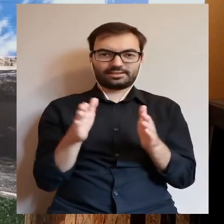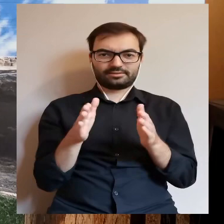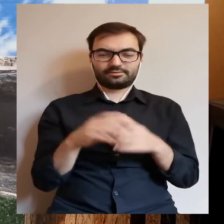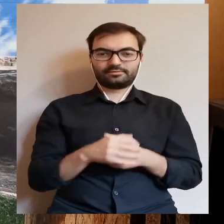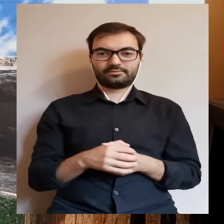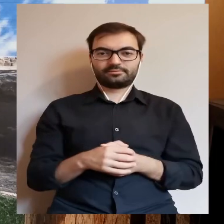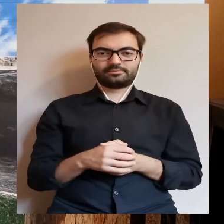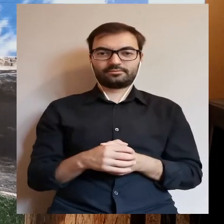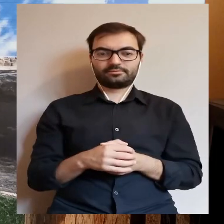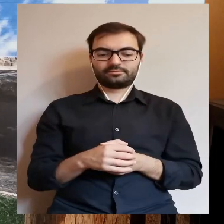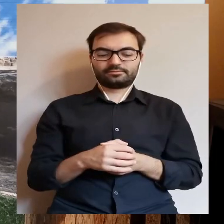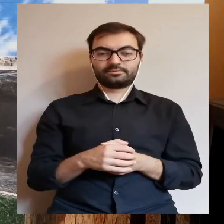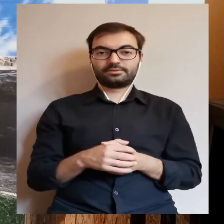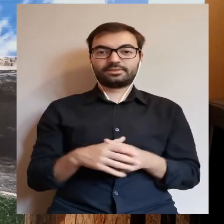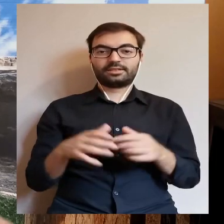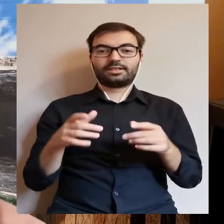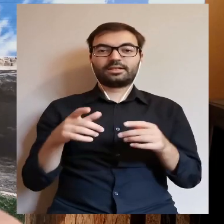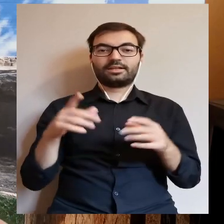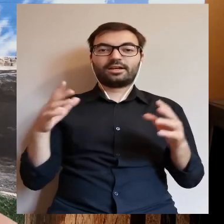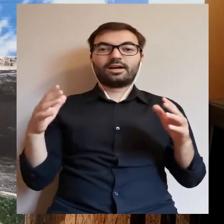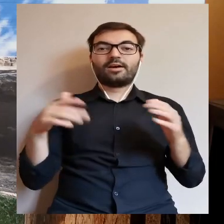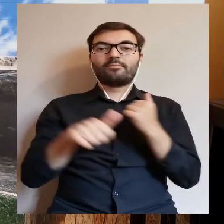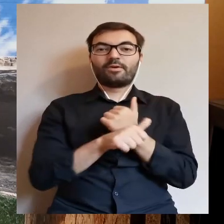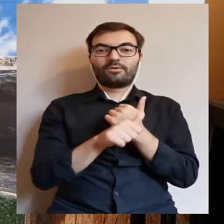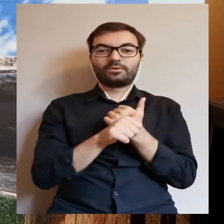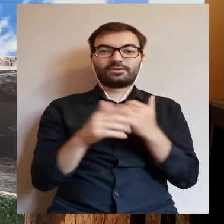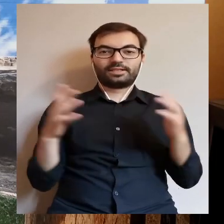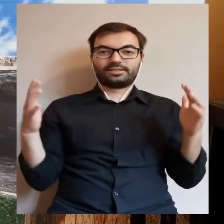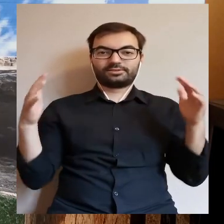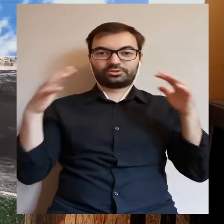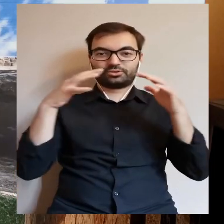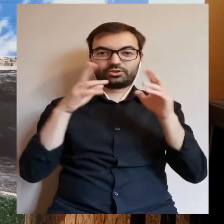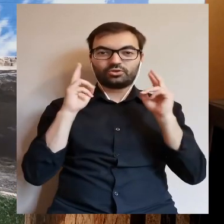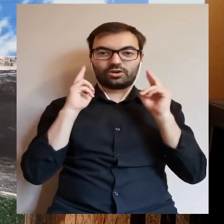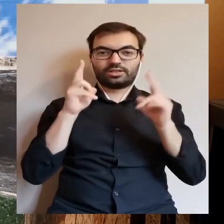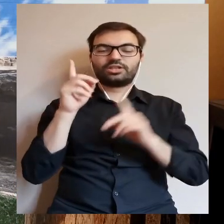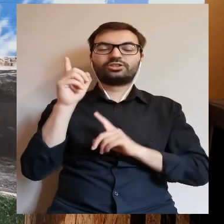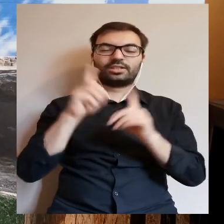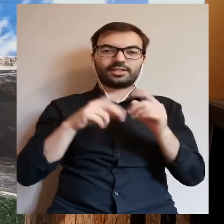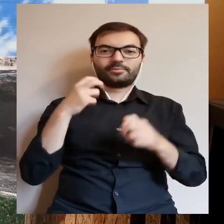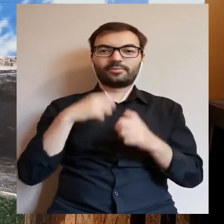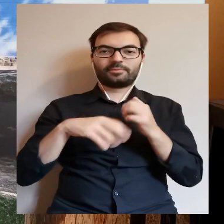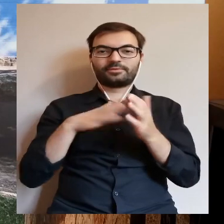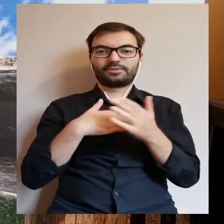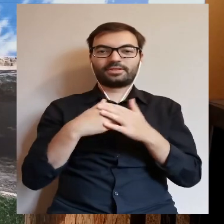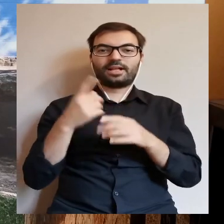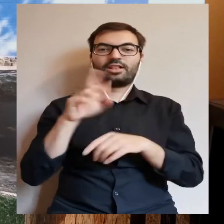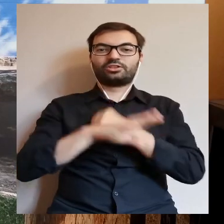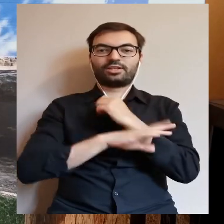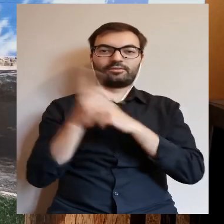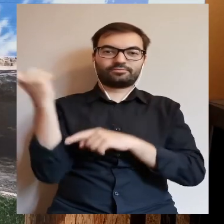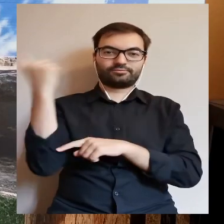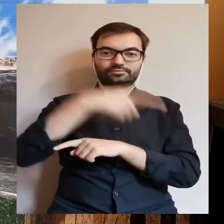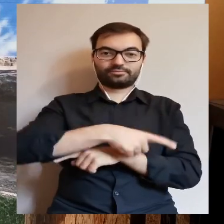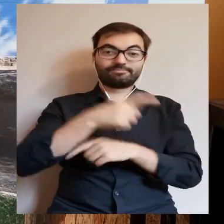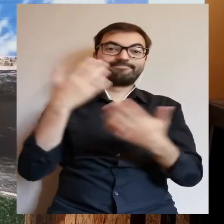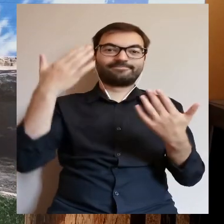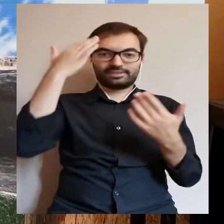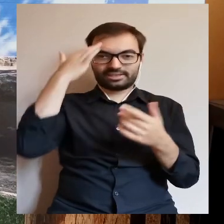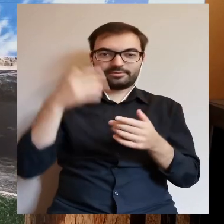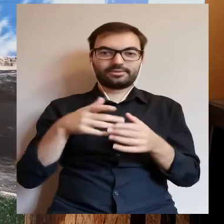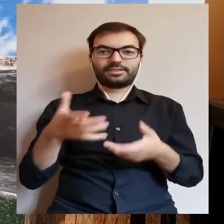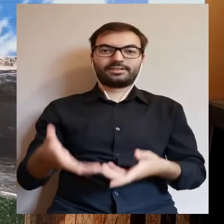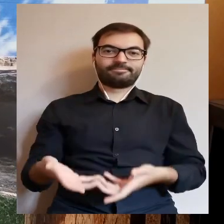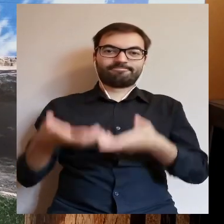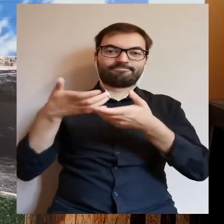wąziutka i gałęzie tworzą zielone korytarze. Czasami są przeszkody w postaci zwalonego pnia. to